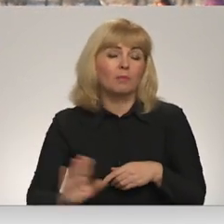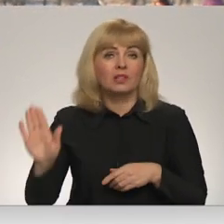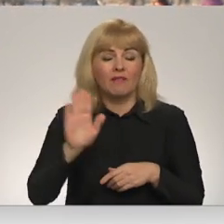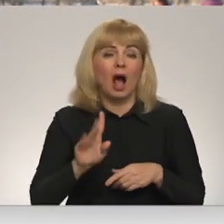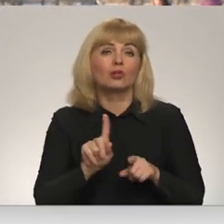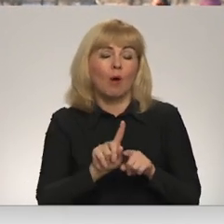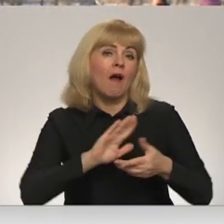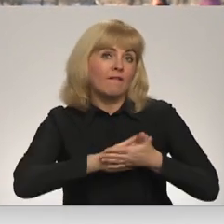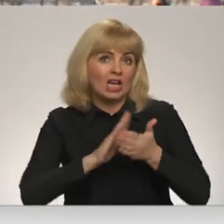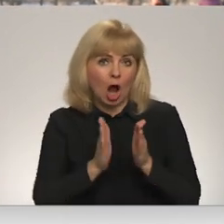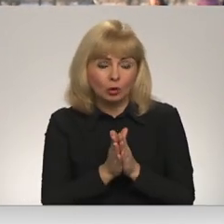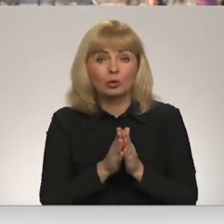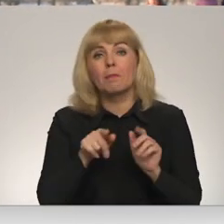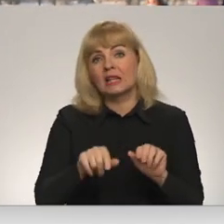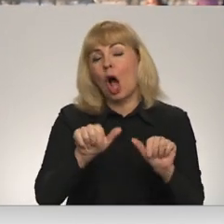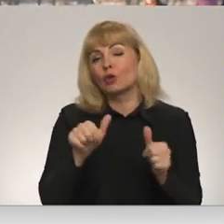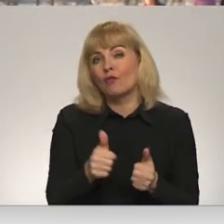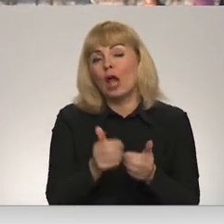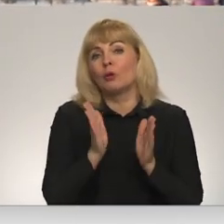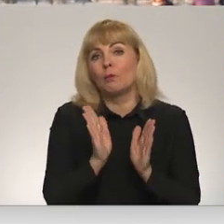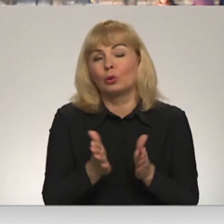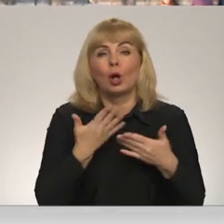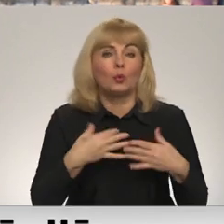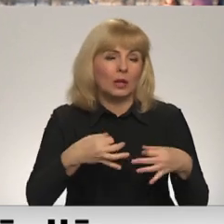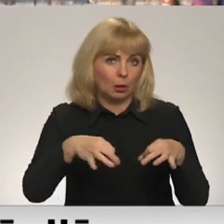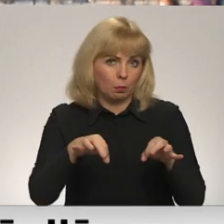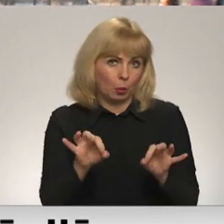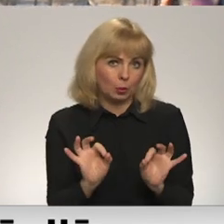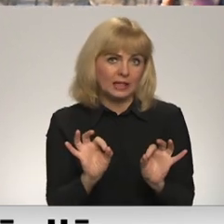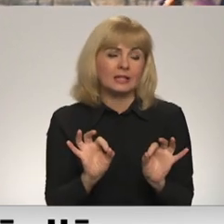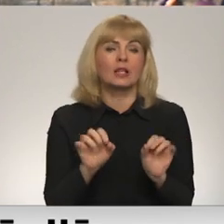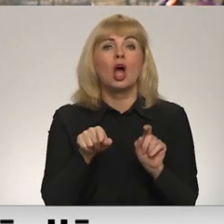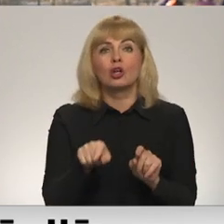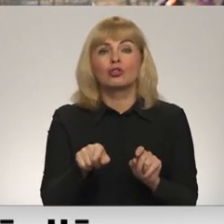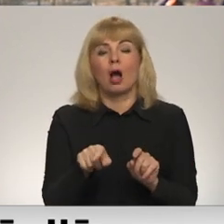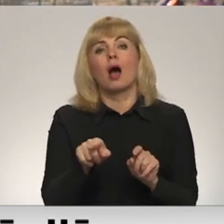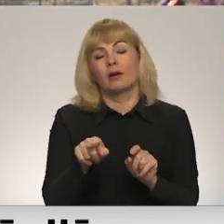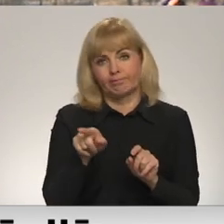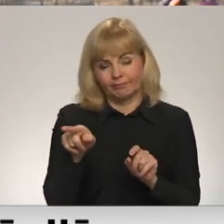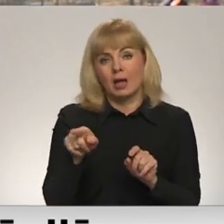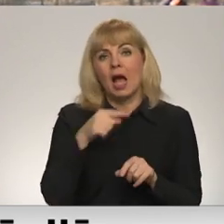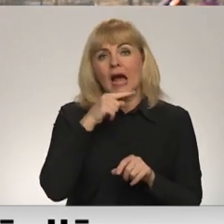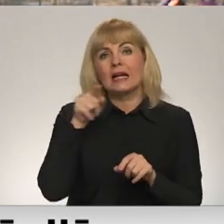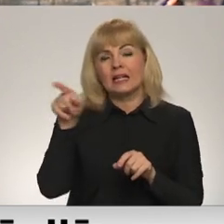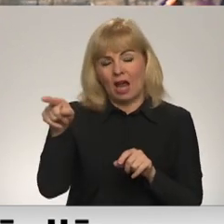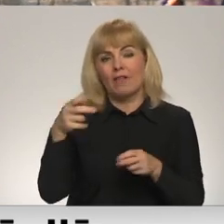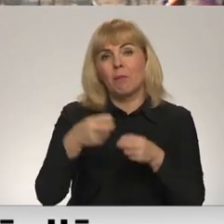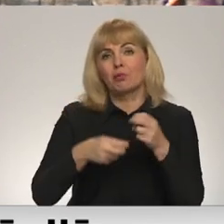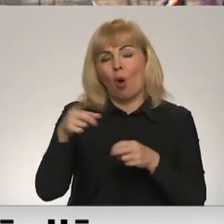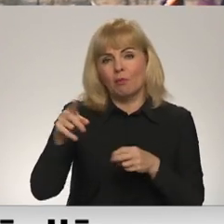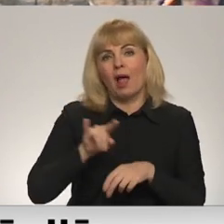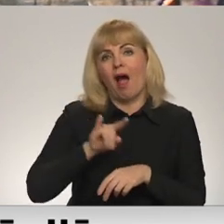vienotos par šādu soli, tad tas, protams, būtu ļoti būtisks sitiens par Krievijas aviācijas